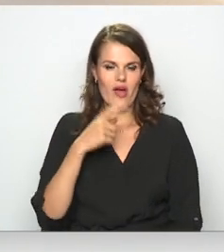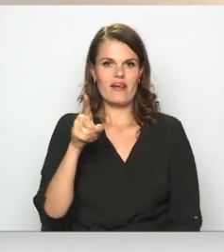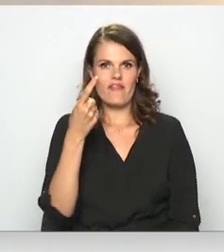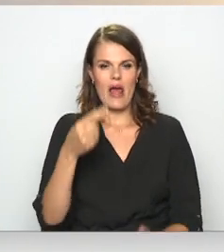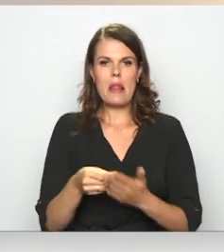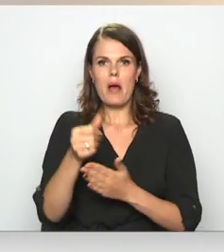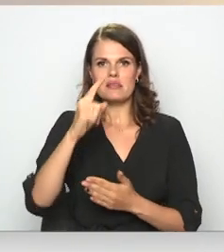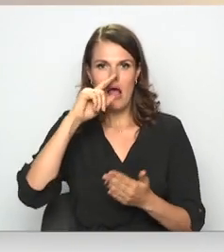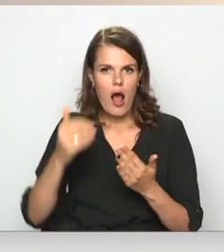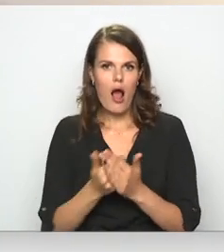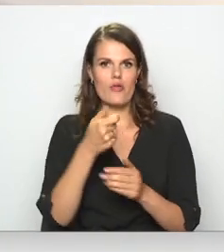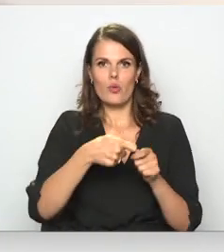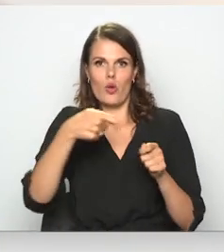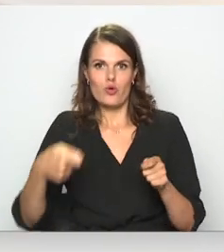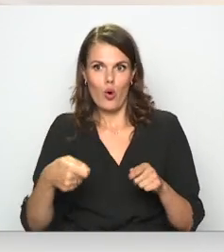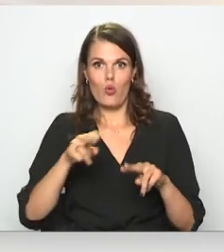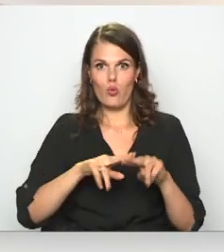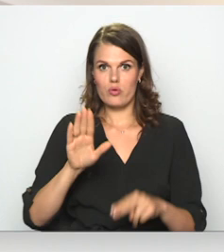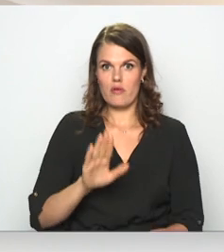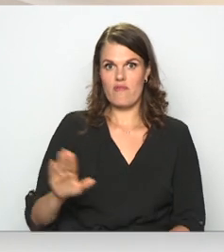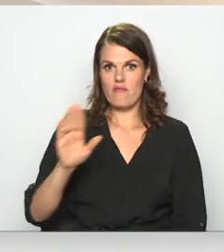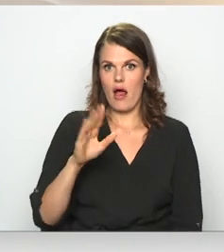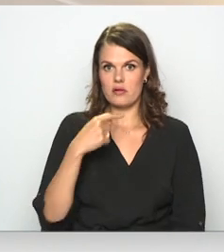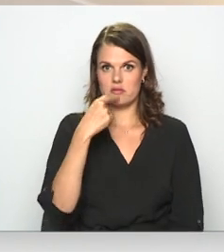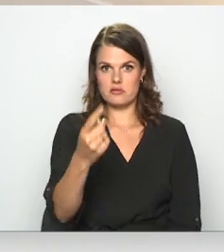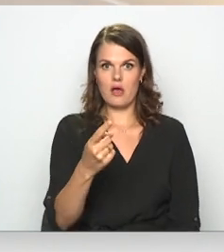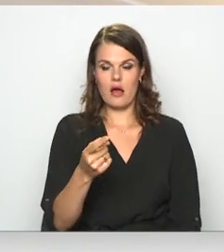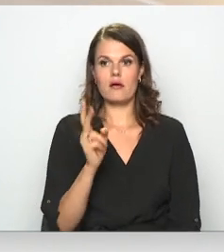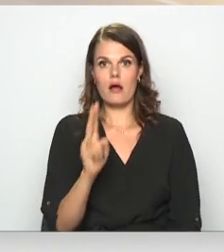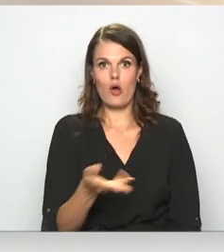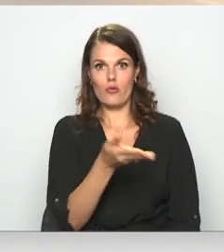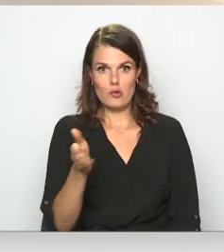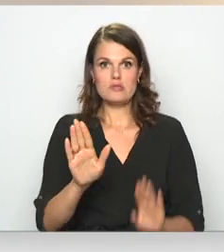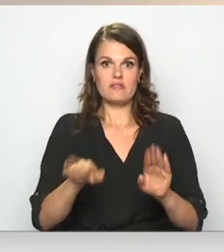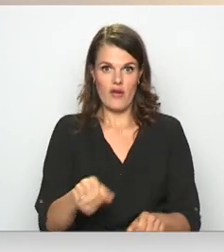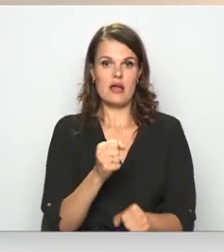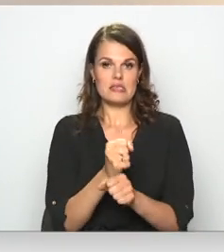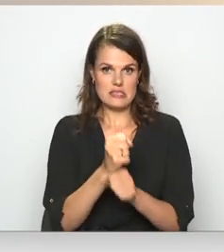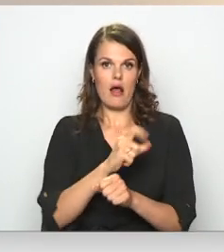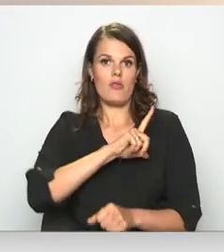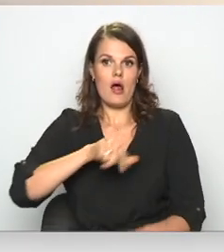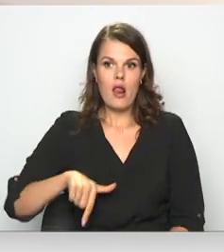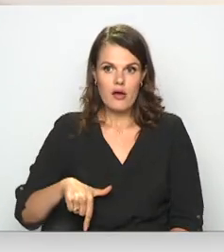jāpjādot. Un valsts ir pateikusi, ka jūs ar šo uzņēmēju darbības vēl Latvijā drīkst nodarboties.